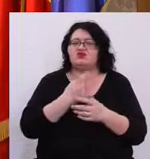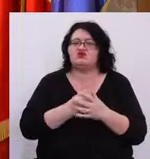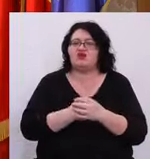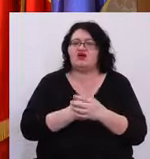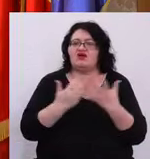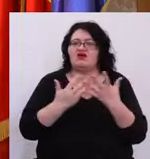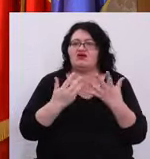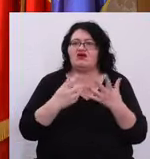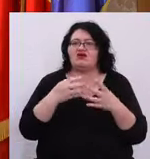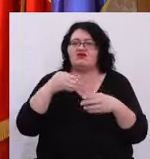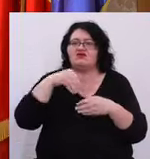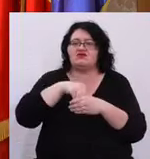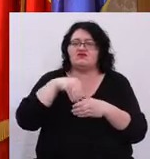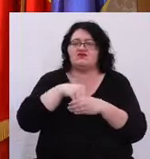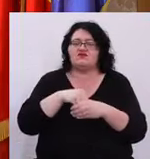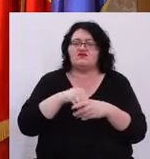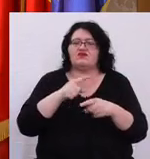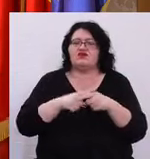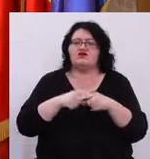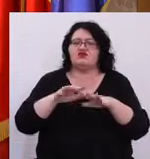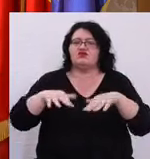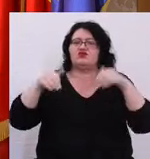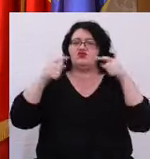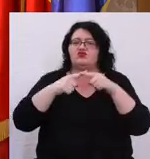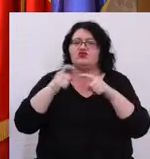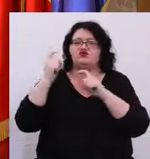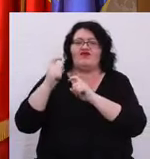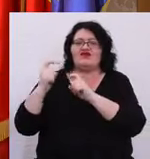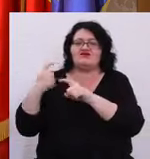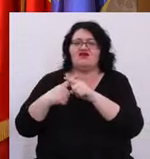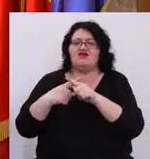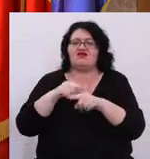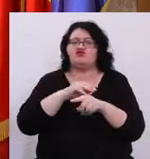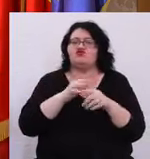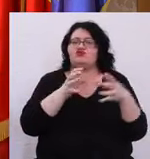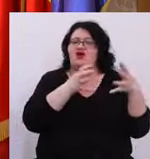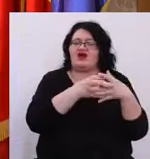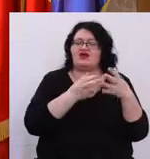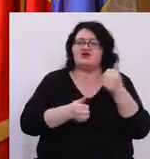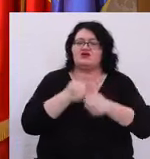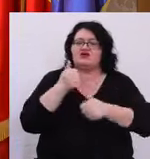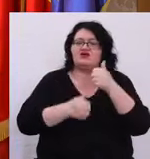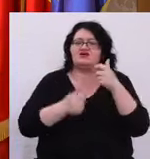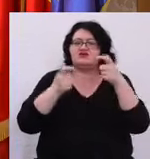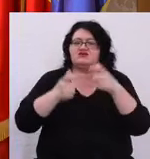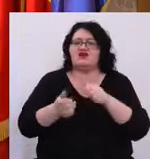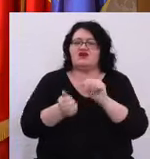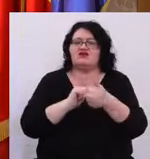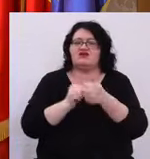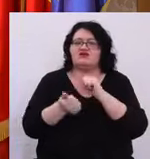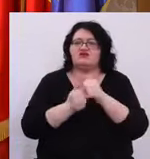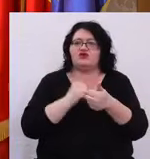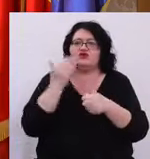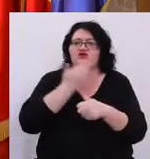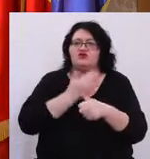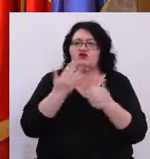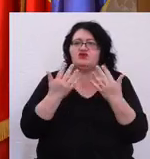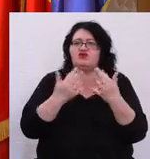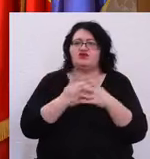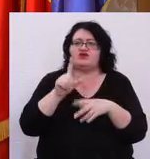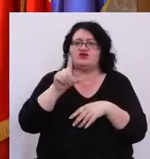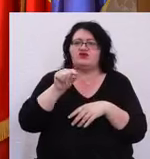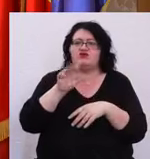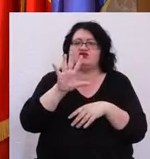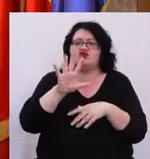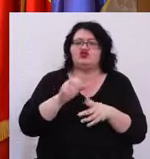Care să cuprindă și tribune, și vestiare, și anexe pentru competiții Vorbim de sală de sport la Școala Generală